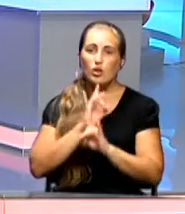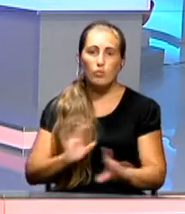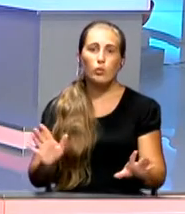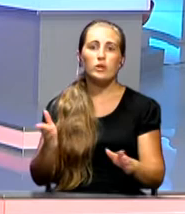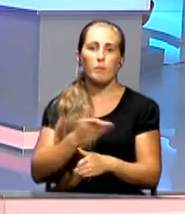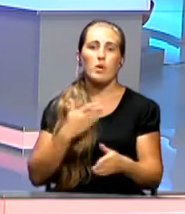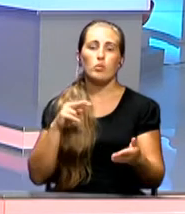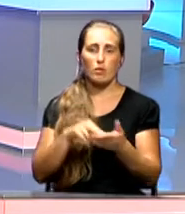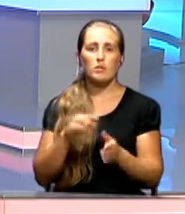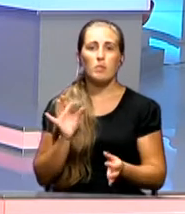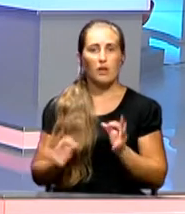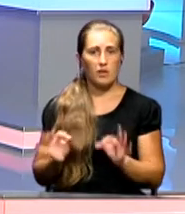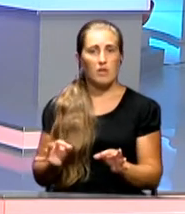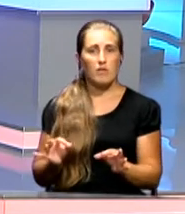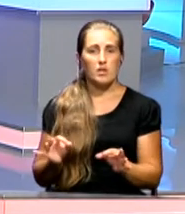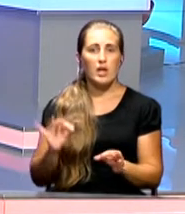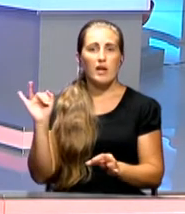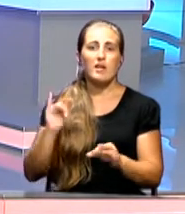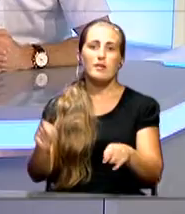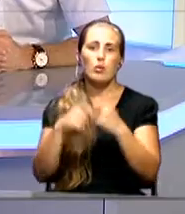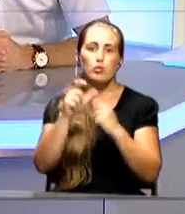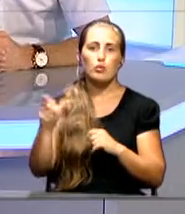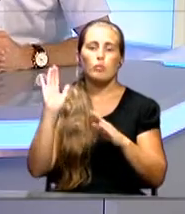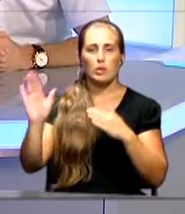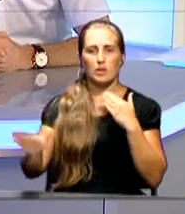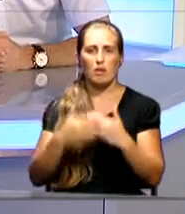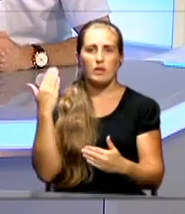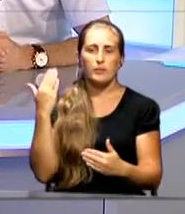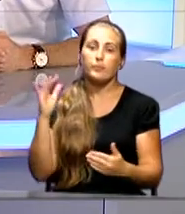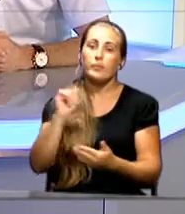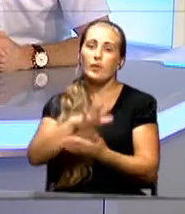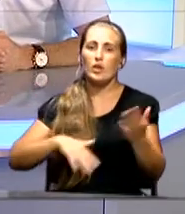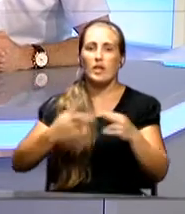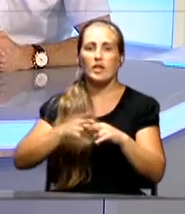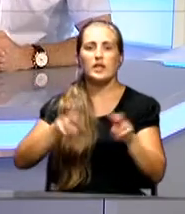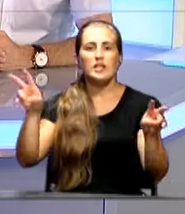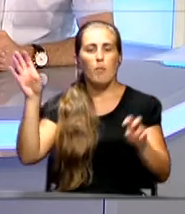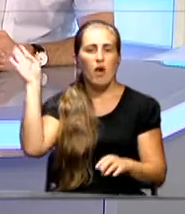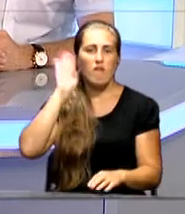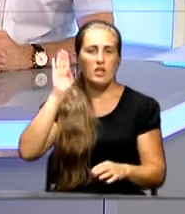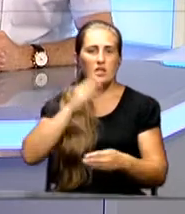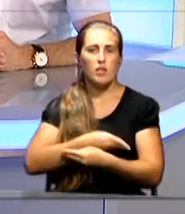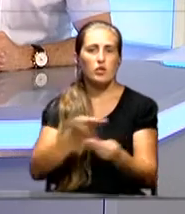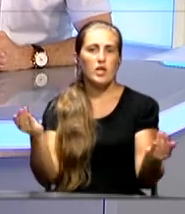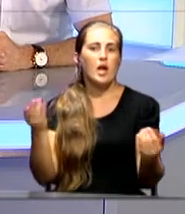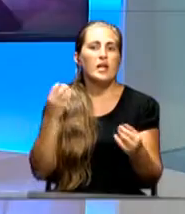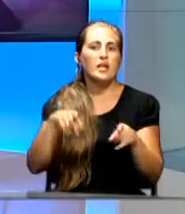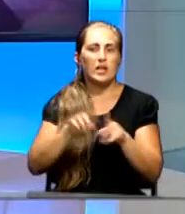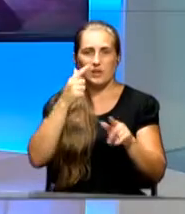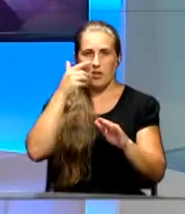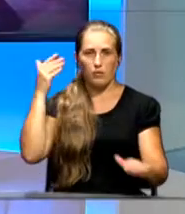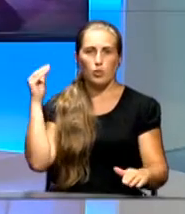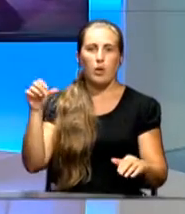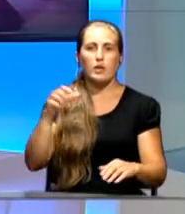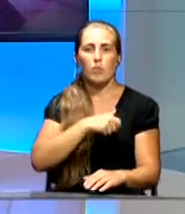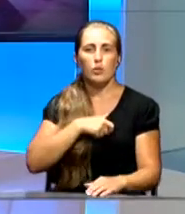восстановим справедливость, и нарушители будут наказаны. В продолжении темы водоснабжения. Не так давно в первом чтении депутаты